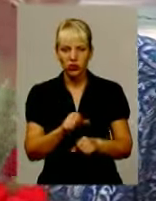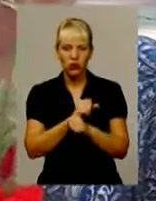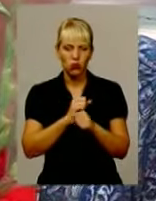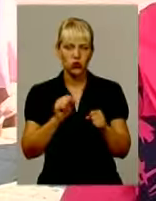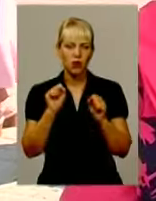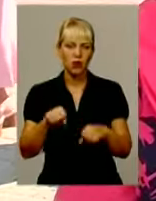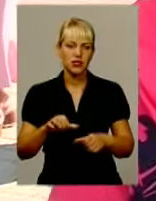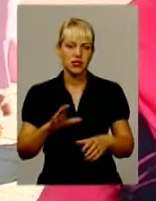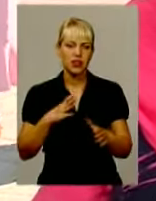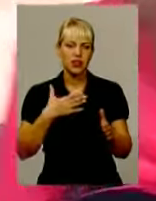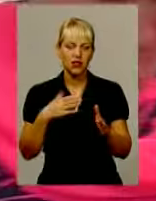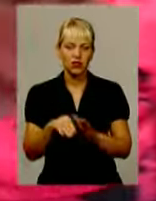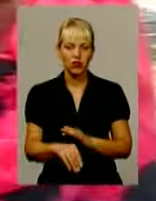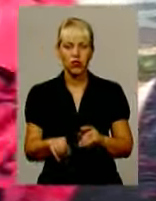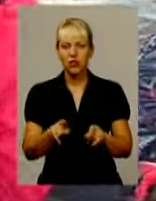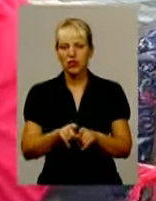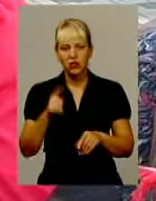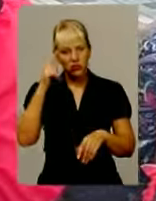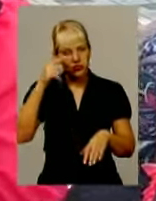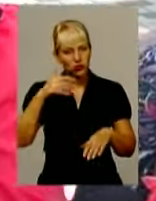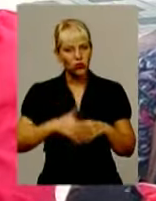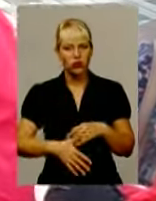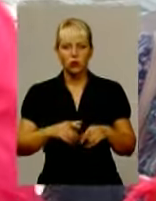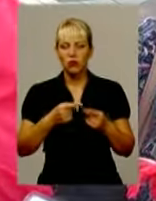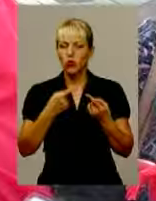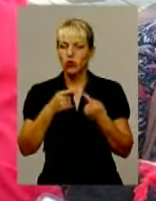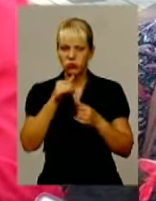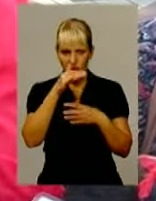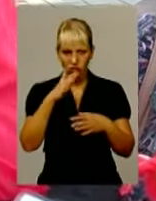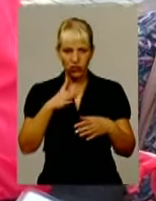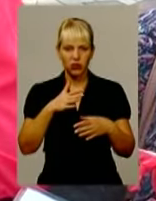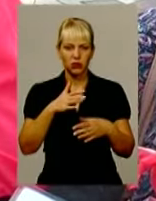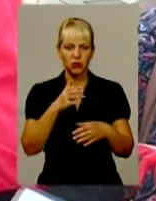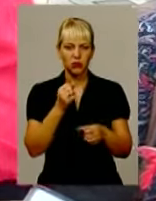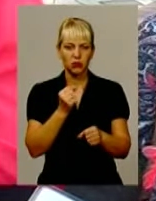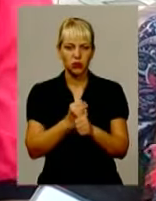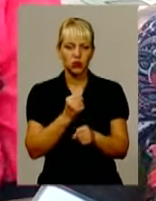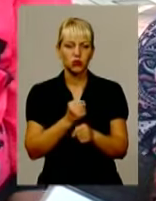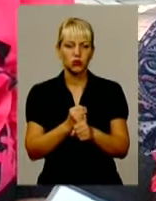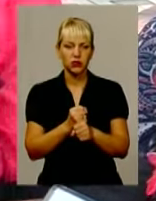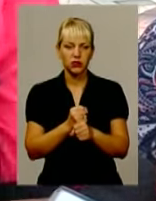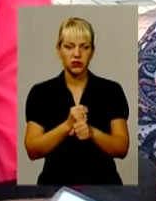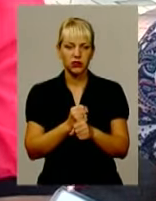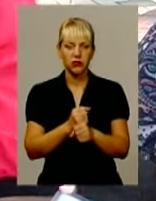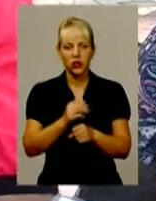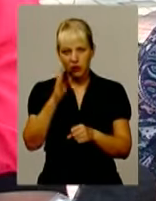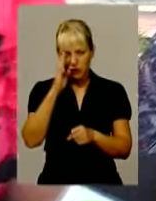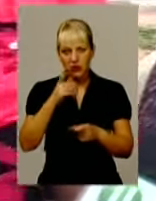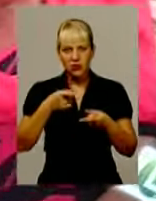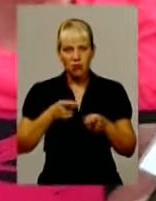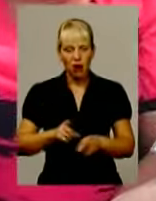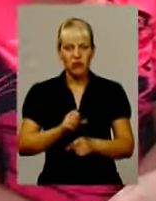могла загинути. Була така свідомість, мені здається, він по-іншому не міг поступити. Герой, він герой України.